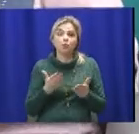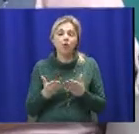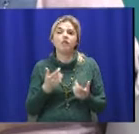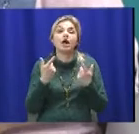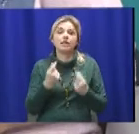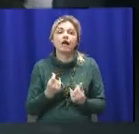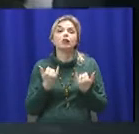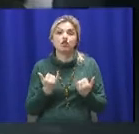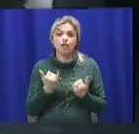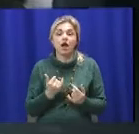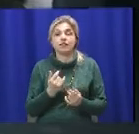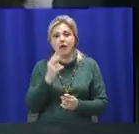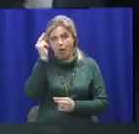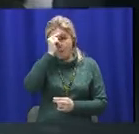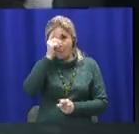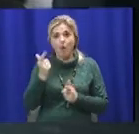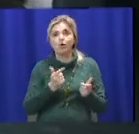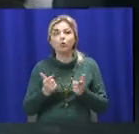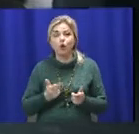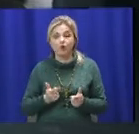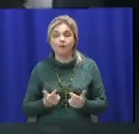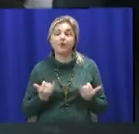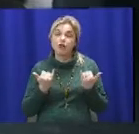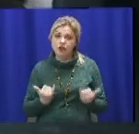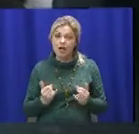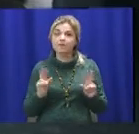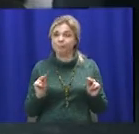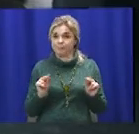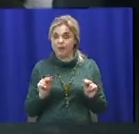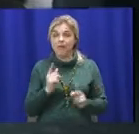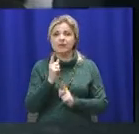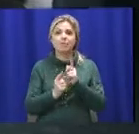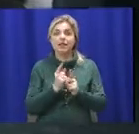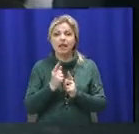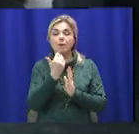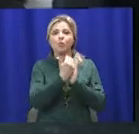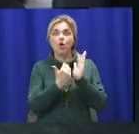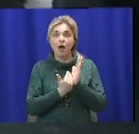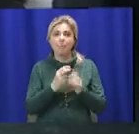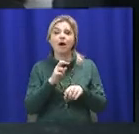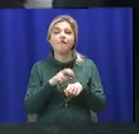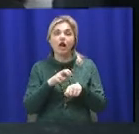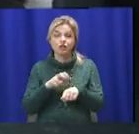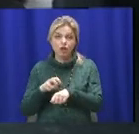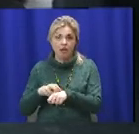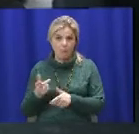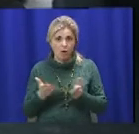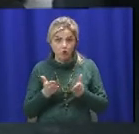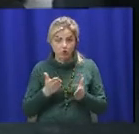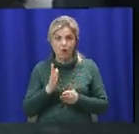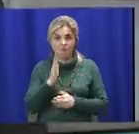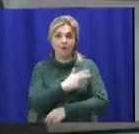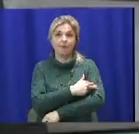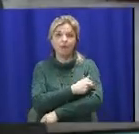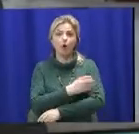перепідготовку. Сейчас, к счастью, змінилася програма підготовки врачей в медицинських університетах. І